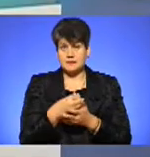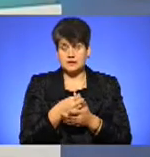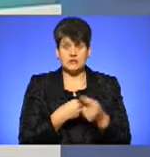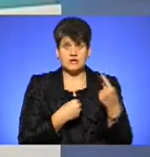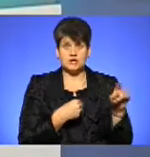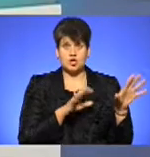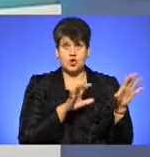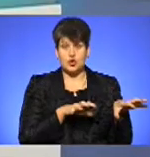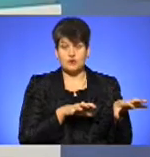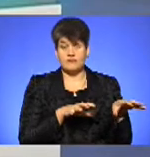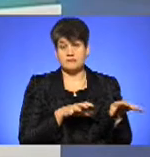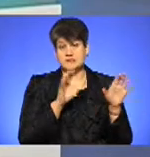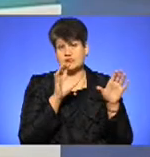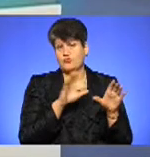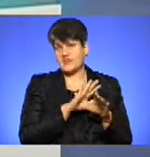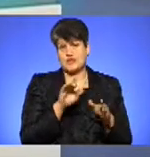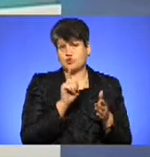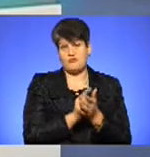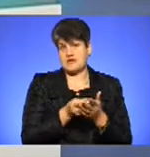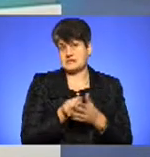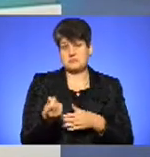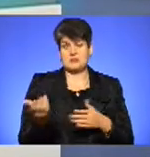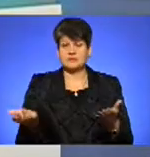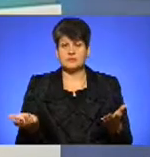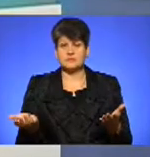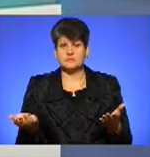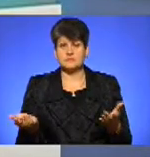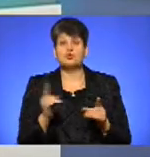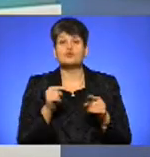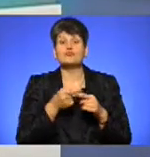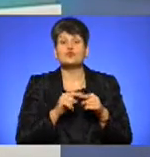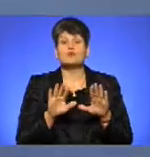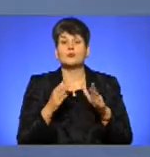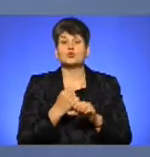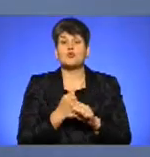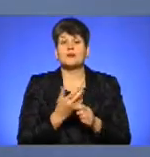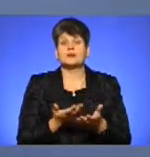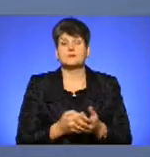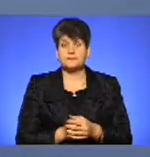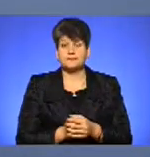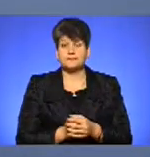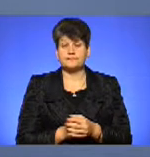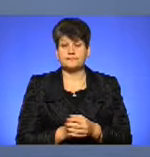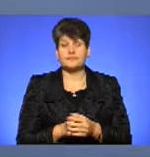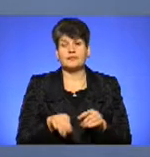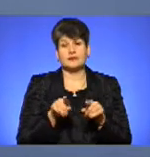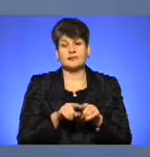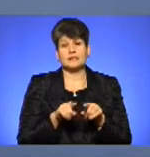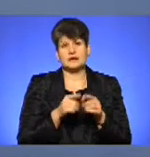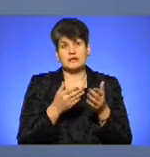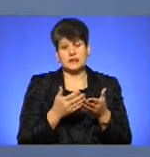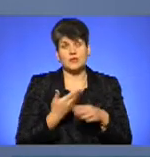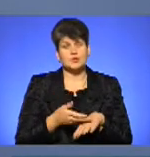голова ніби законодавчо не зобов'язаний платити. Що в такому випадку робити? Такого роду ускладнень